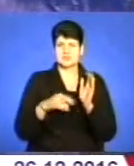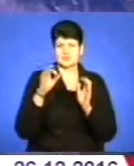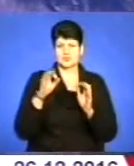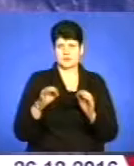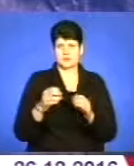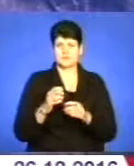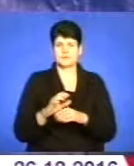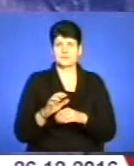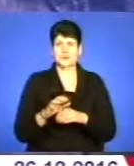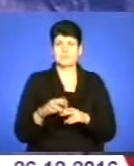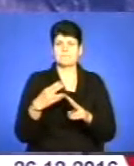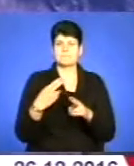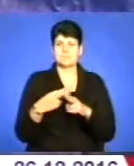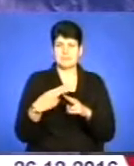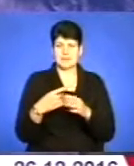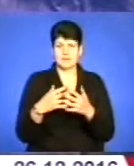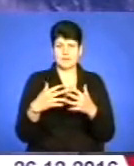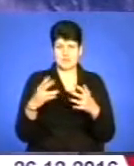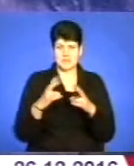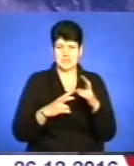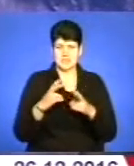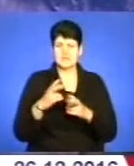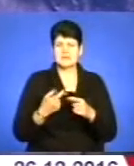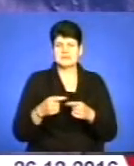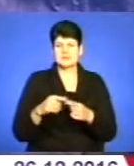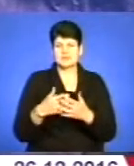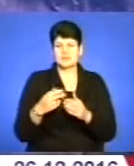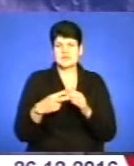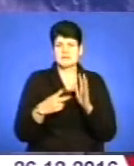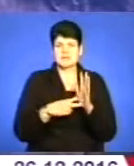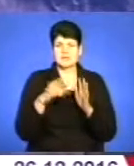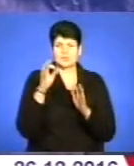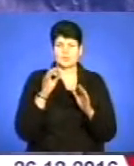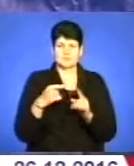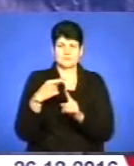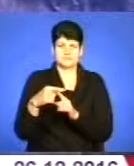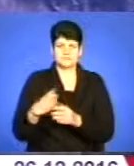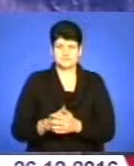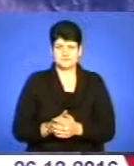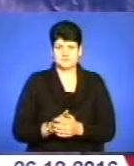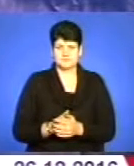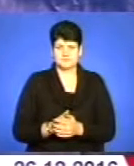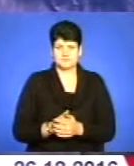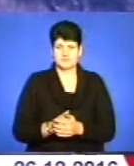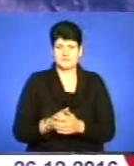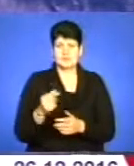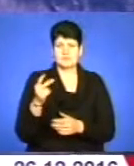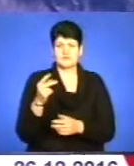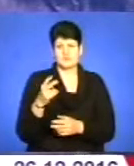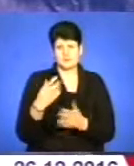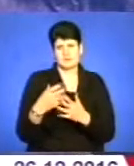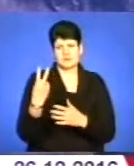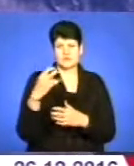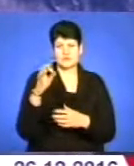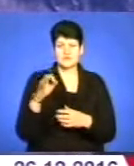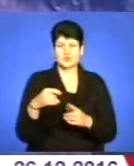Металургія – це приблизно 17% приросту і майже 2